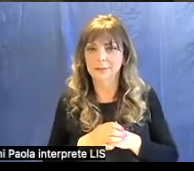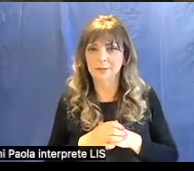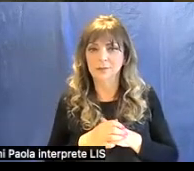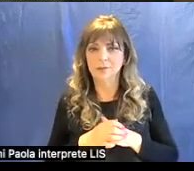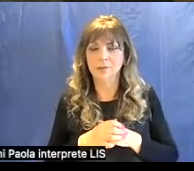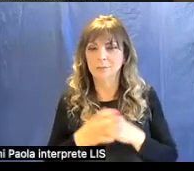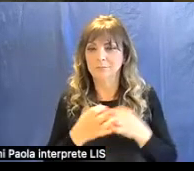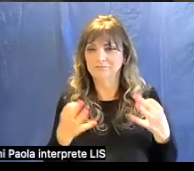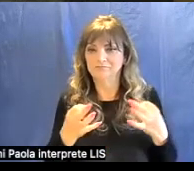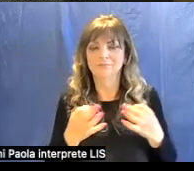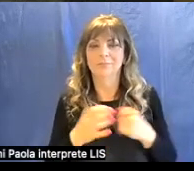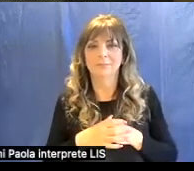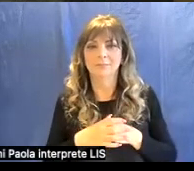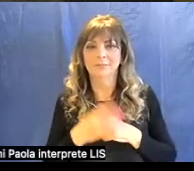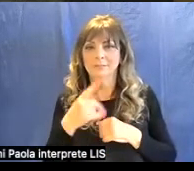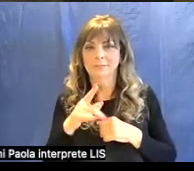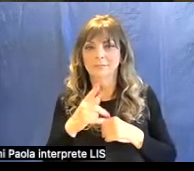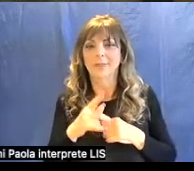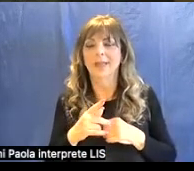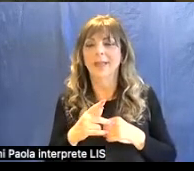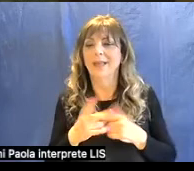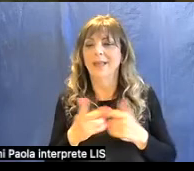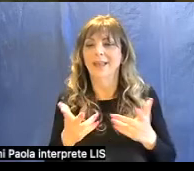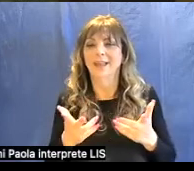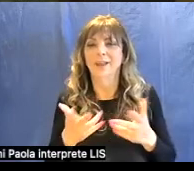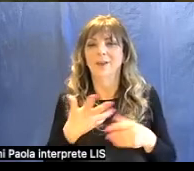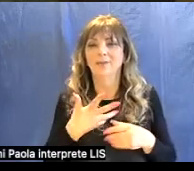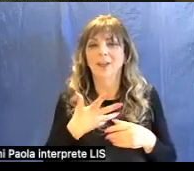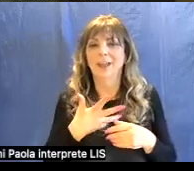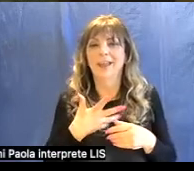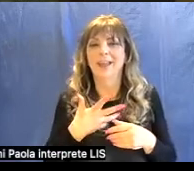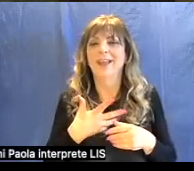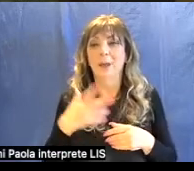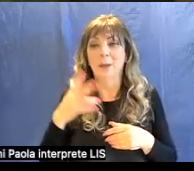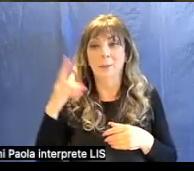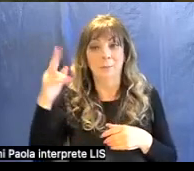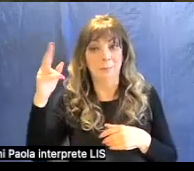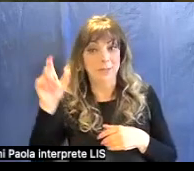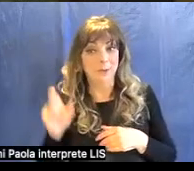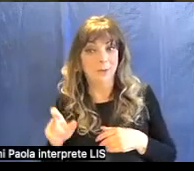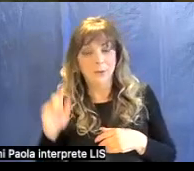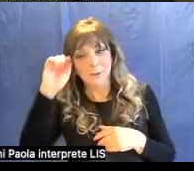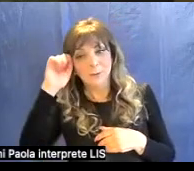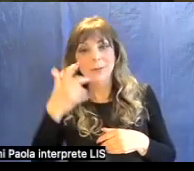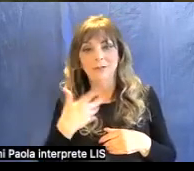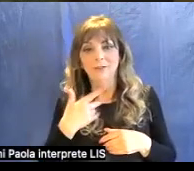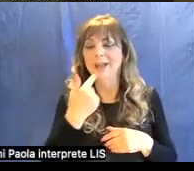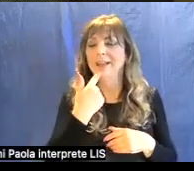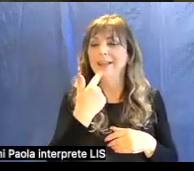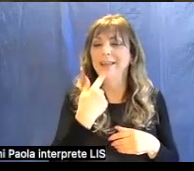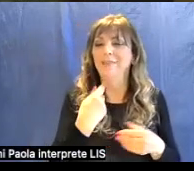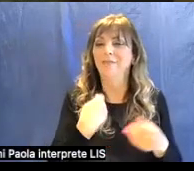benissimo ecco speciali truffatori perché ci sono i pittori truffatori ma ci sono anche gli speciali truffatori